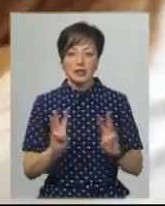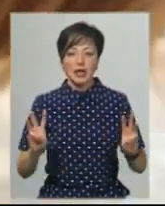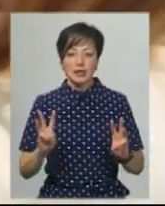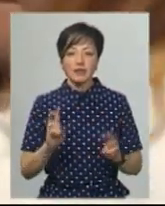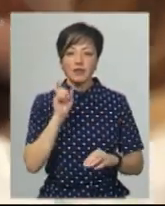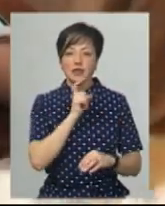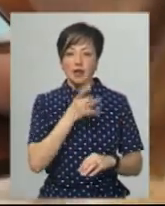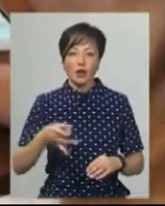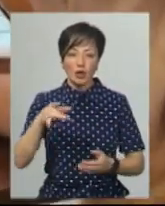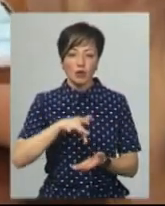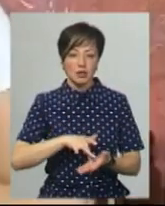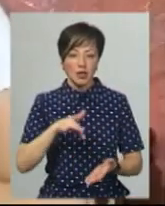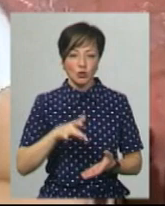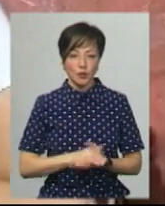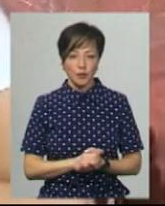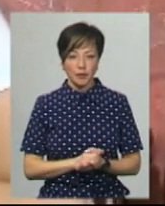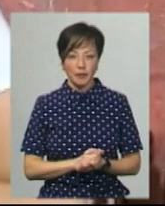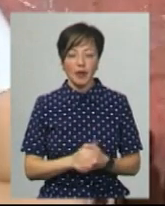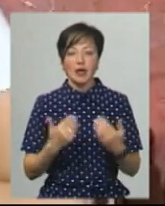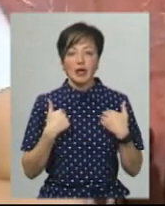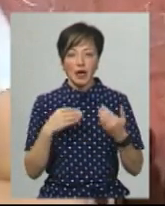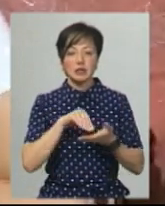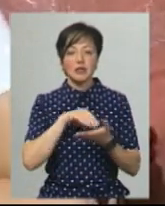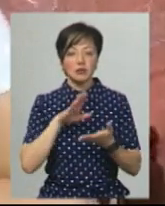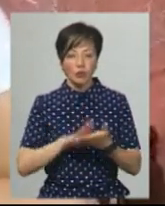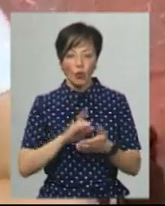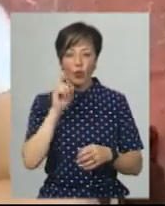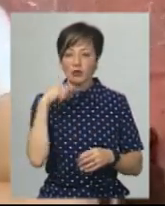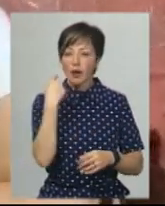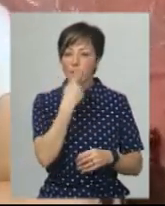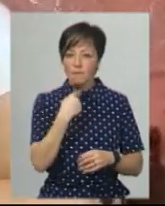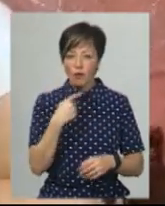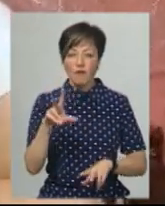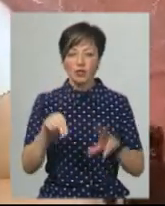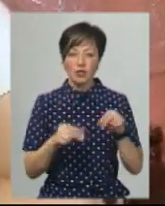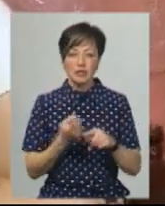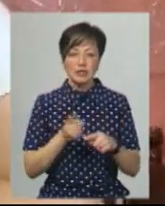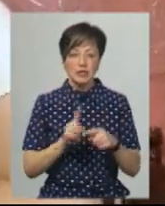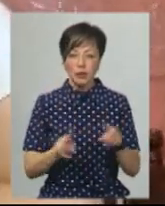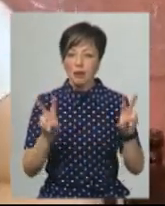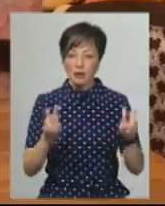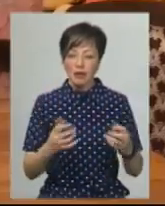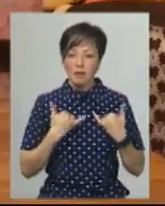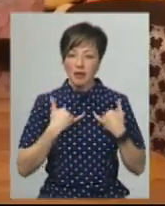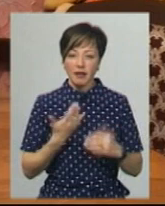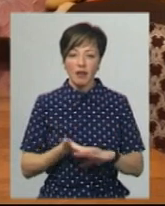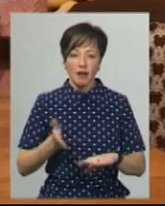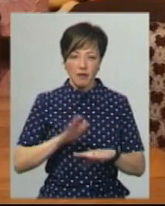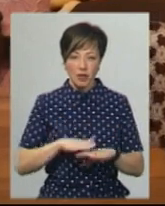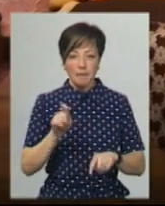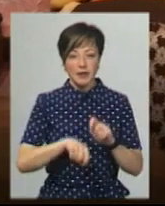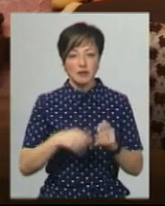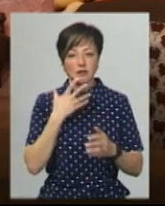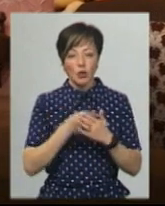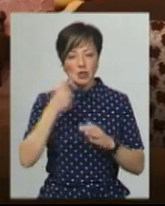регіонального центру оцінювання якості освіти. Я зареєструвалася на українську мову, тому що я вважаю, що це предмет для мене найважчий. Перевірити свої